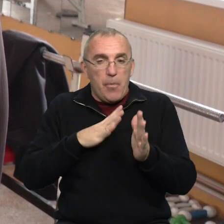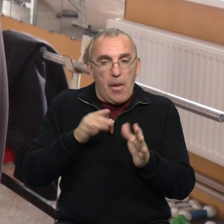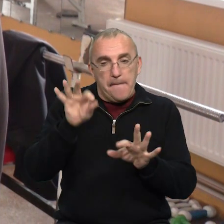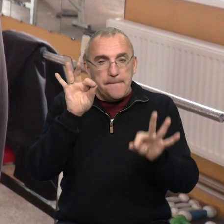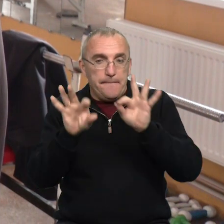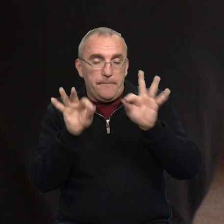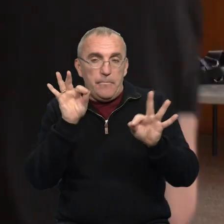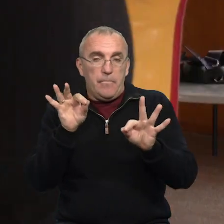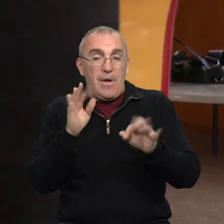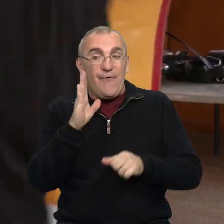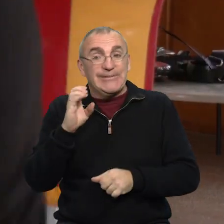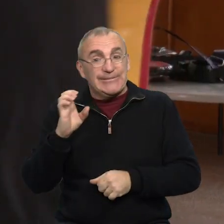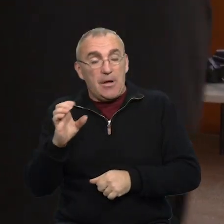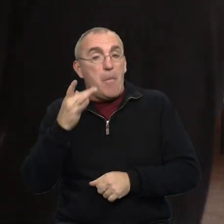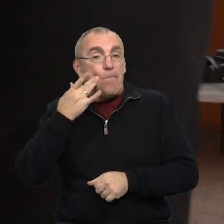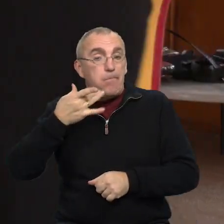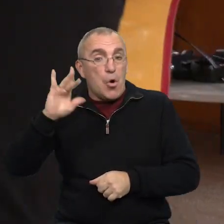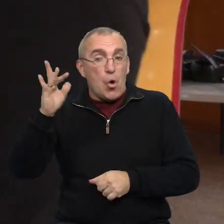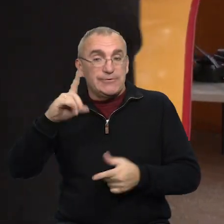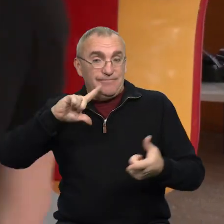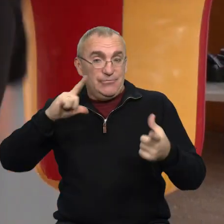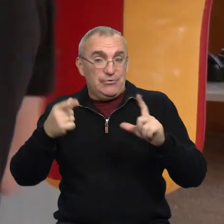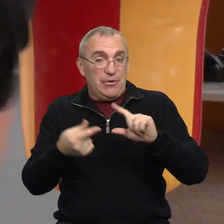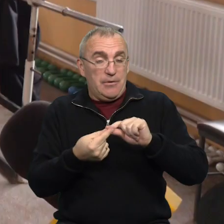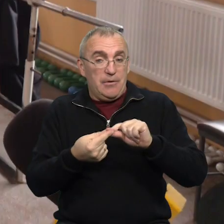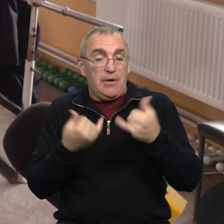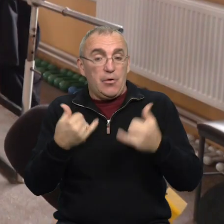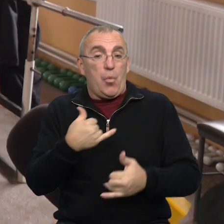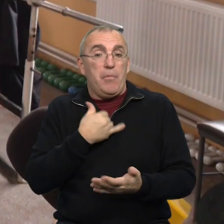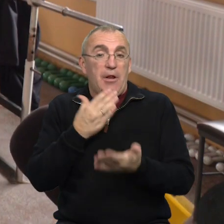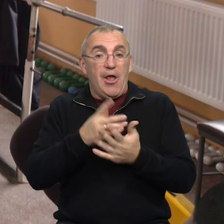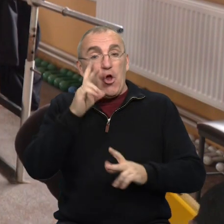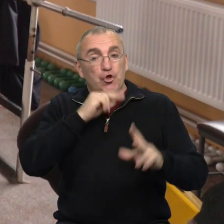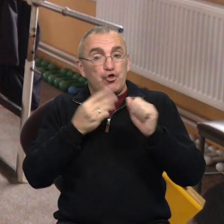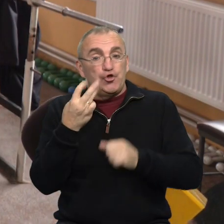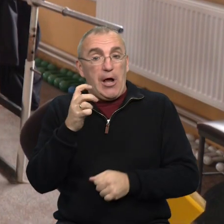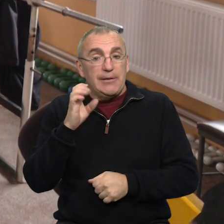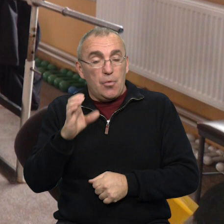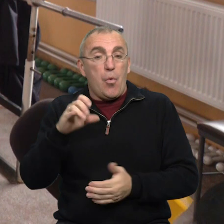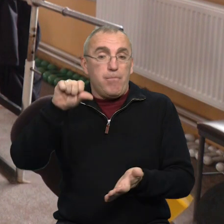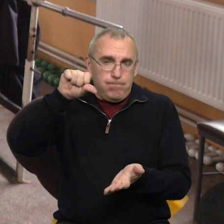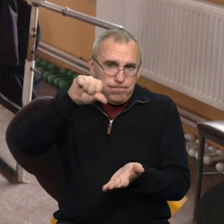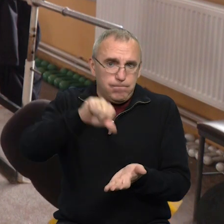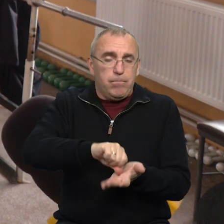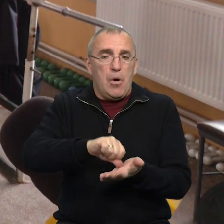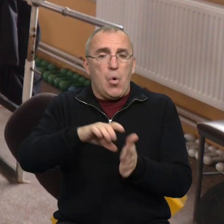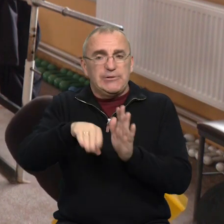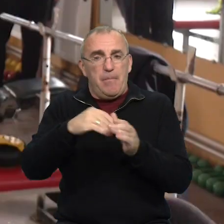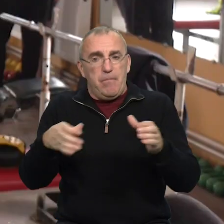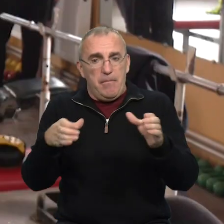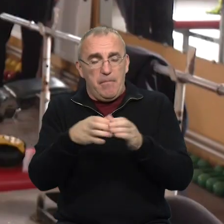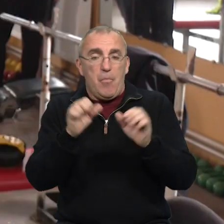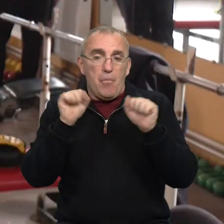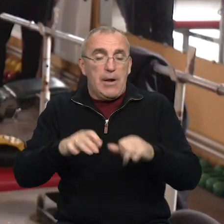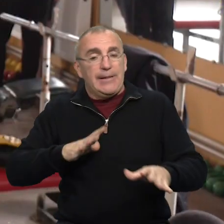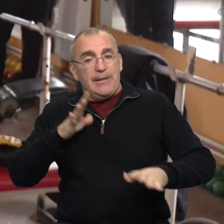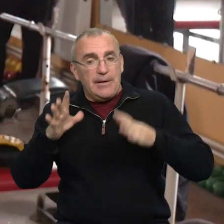було подобрати. Владислав Стась – бронзовий призер чемпіонату. Тепер у мене є шанс бути у збірній,